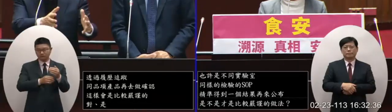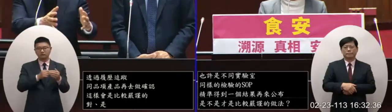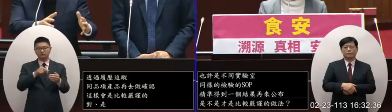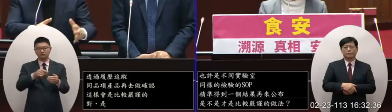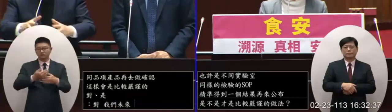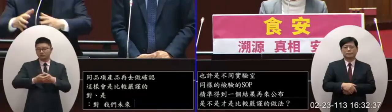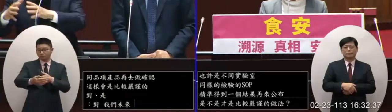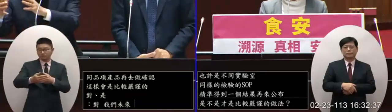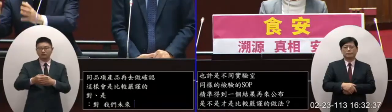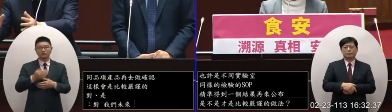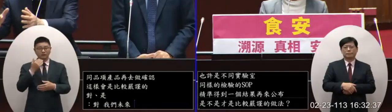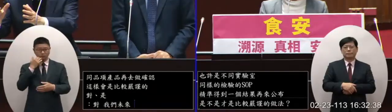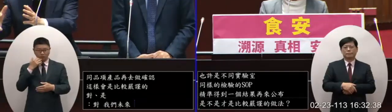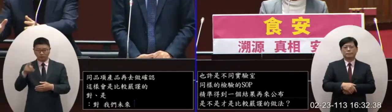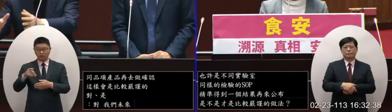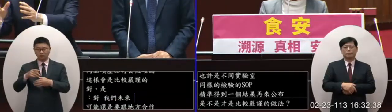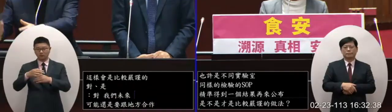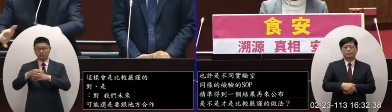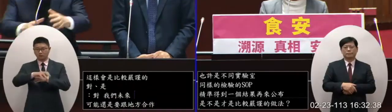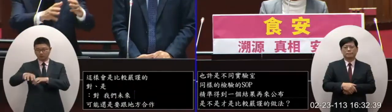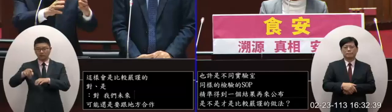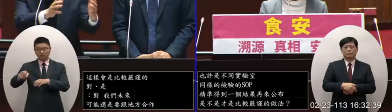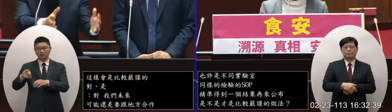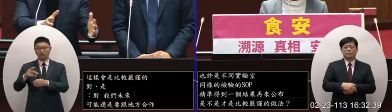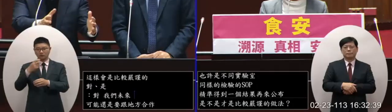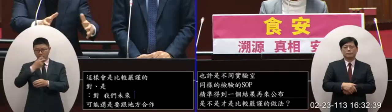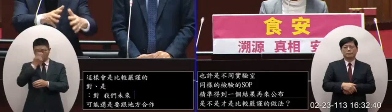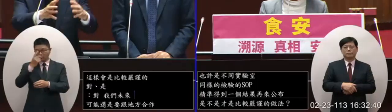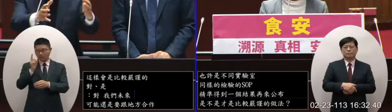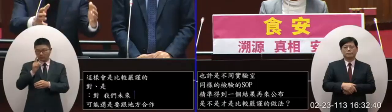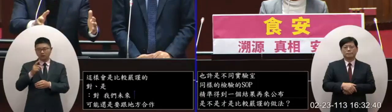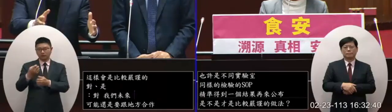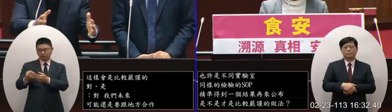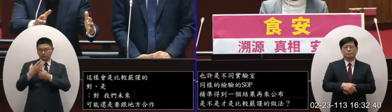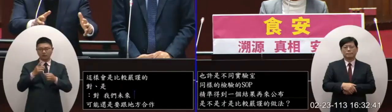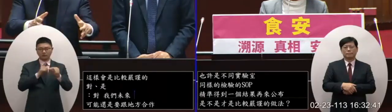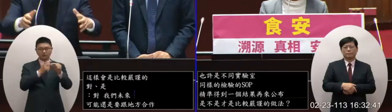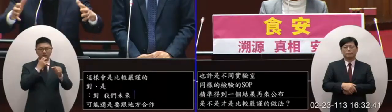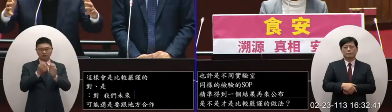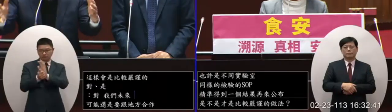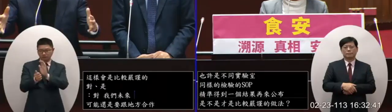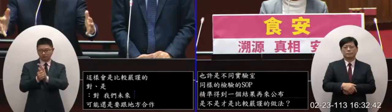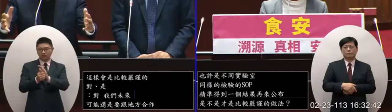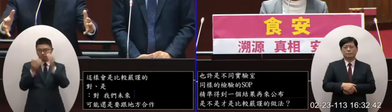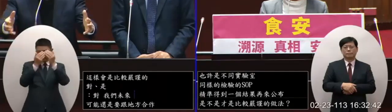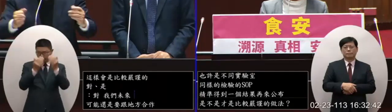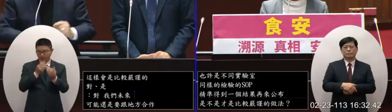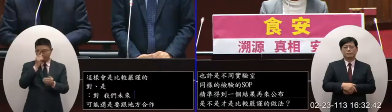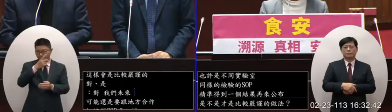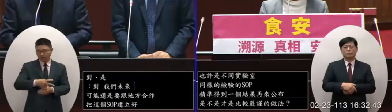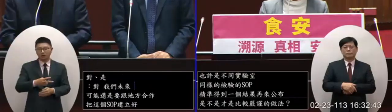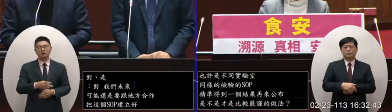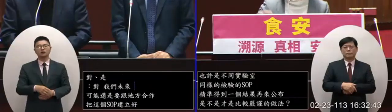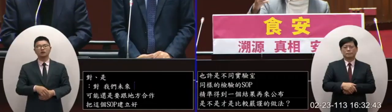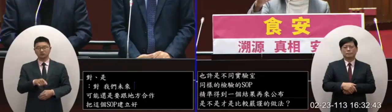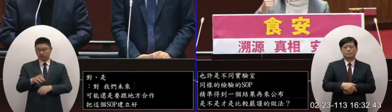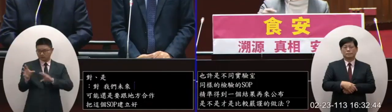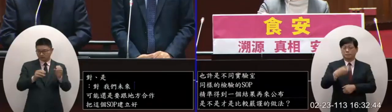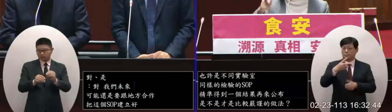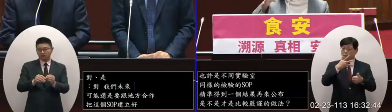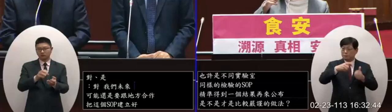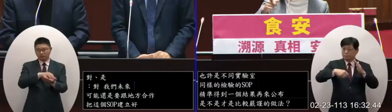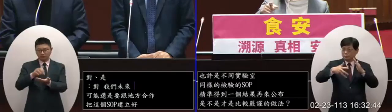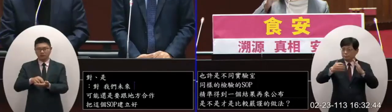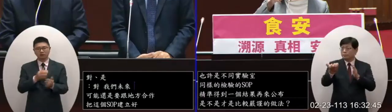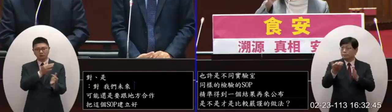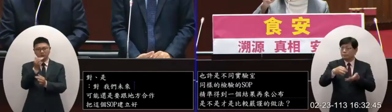檢驗出什麼東西的話也來通報中央中央也來幫忙做這個 double check或者更完整的來把這個資料呈現出來